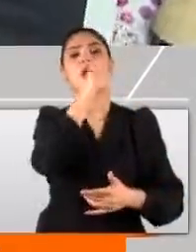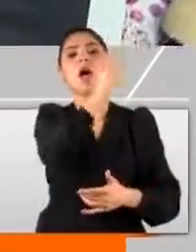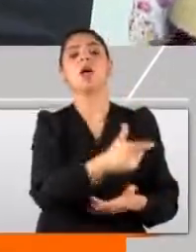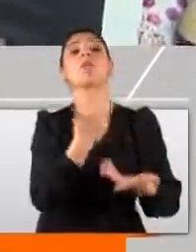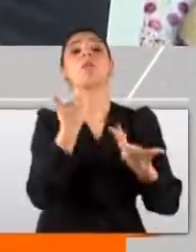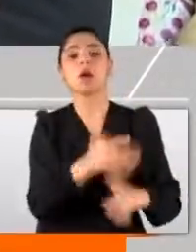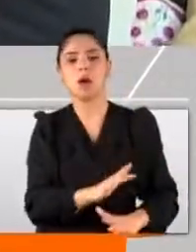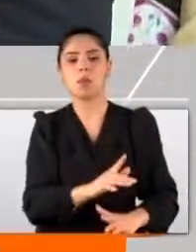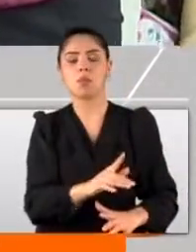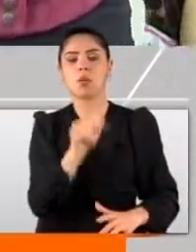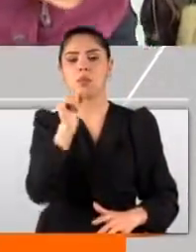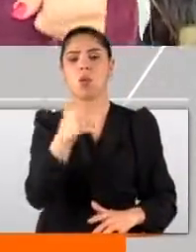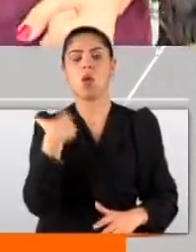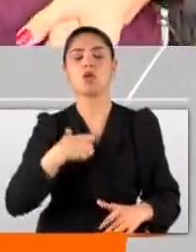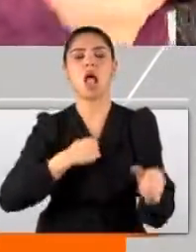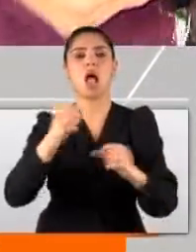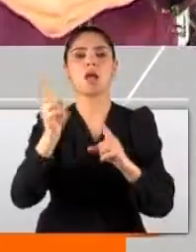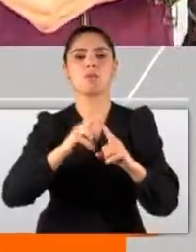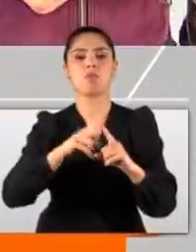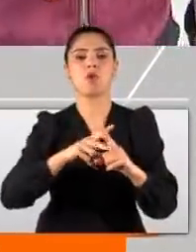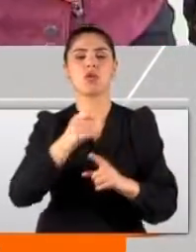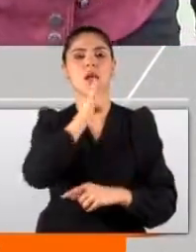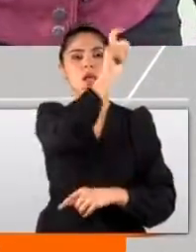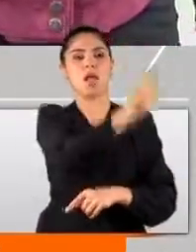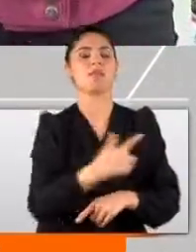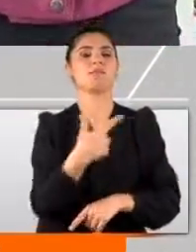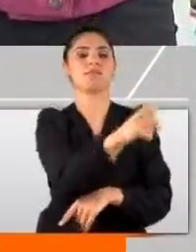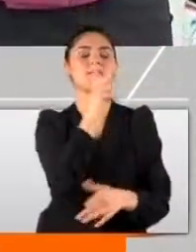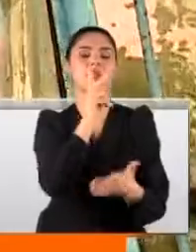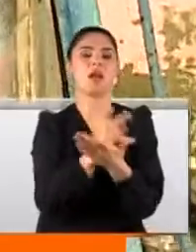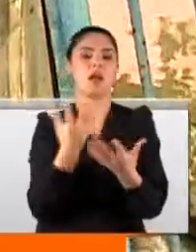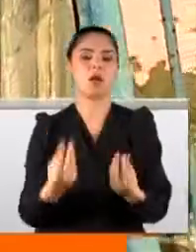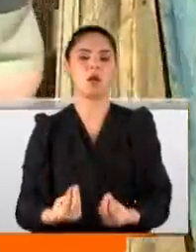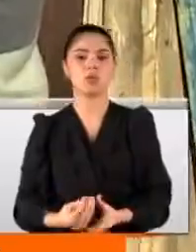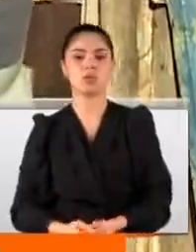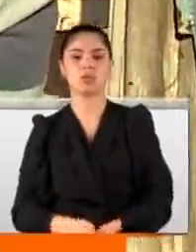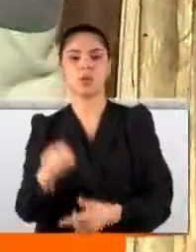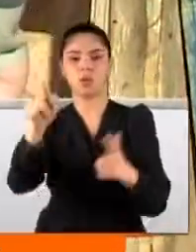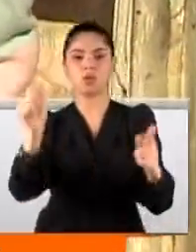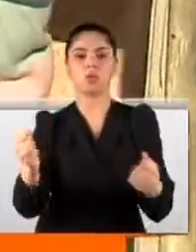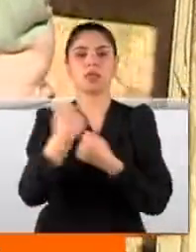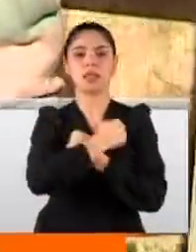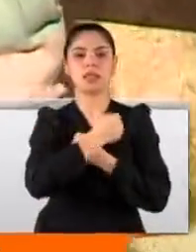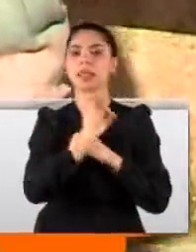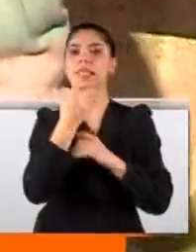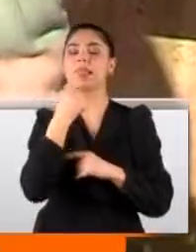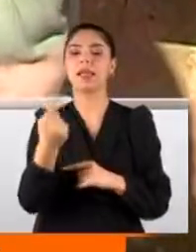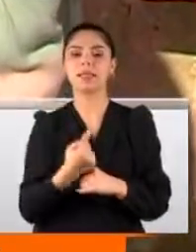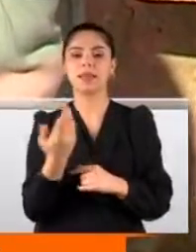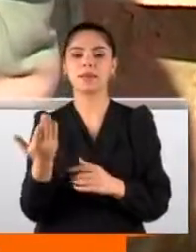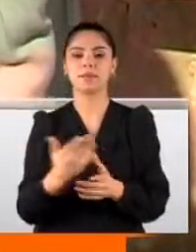vermeyince bu kez özel harekat polisi adamı etkisiz hale getirdi. İşte burada sarıldık falan. Ne dedi size?